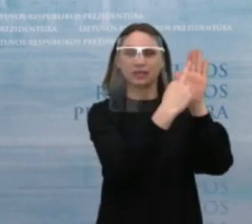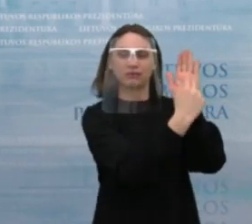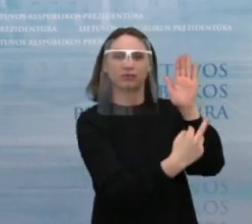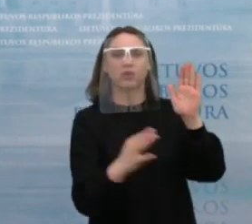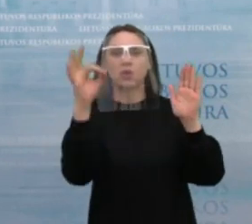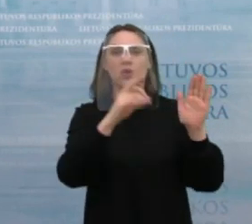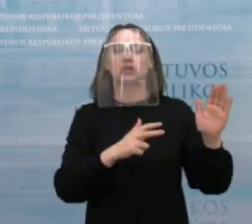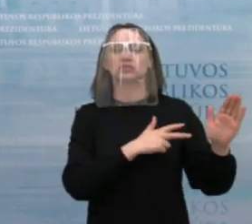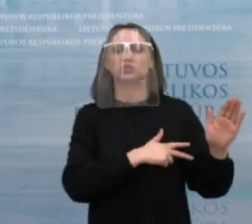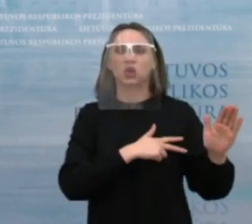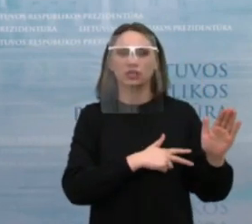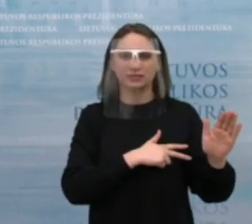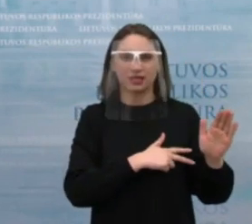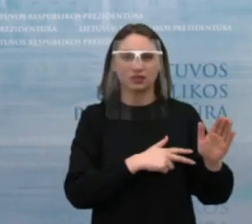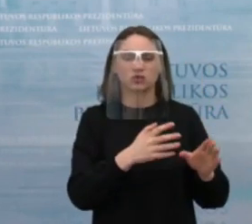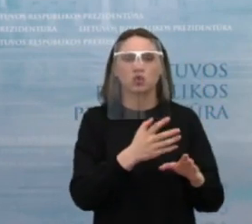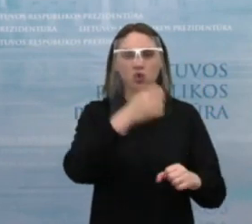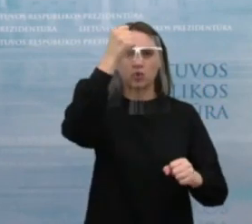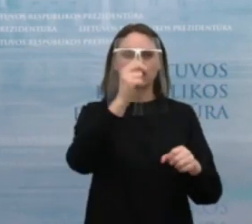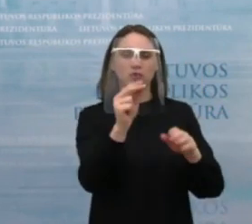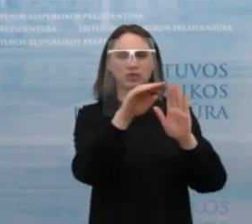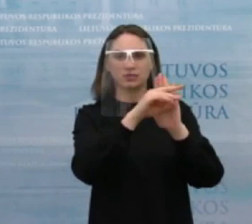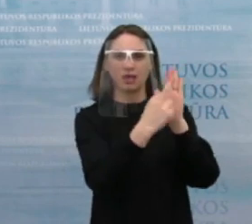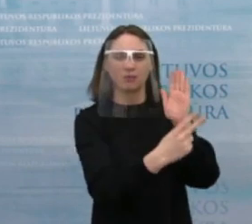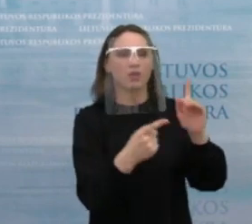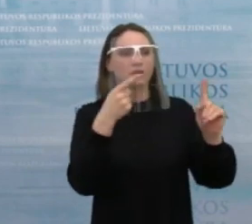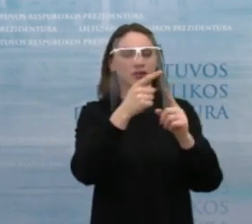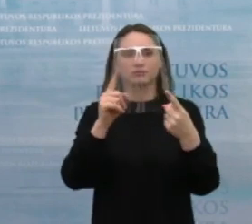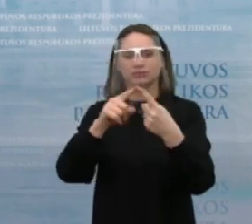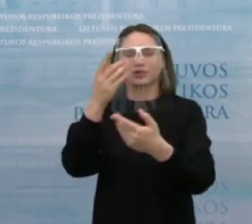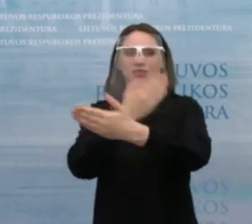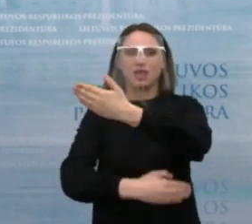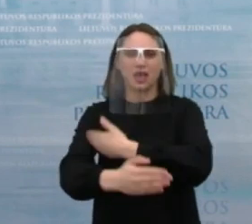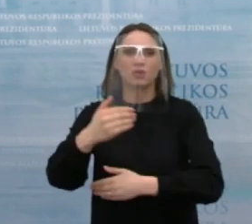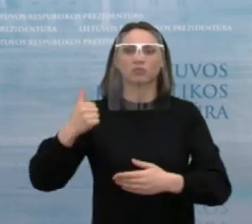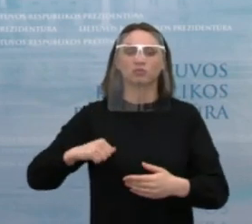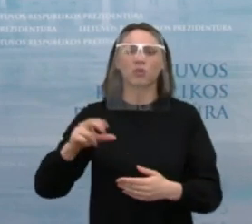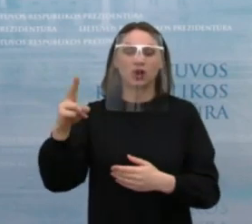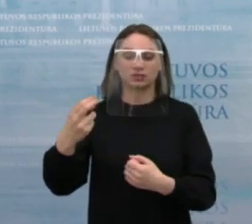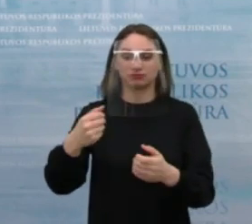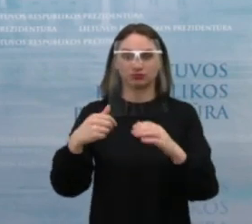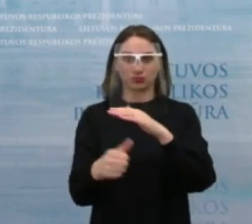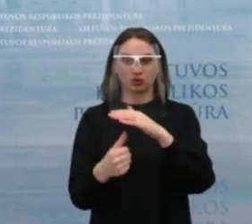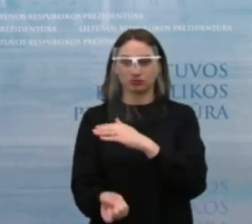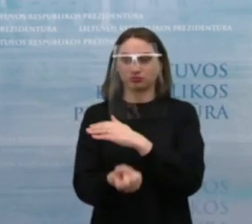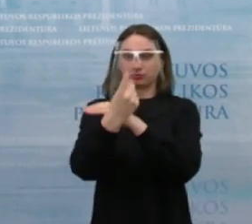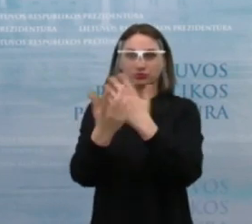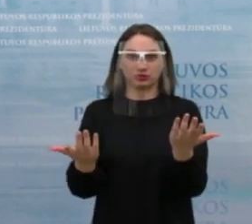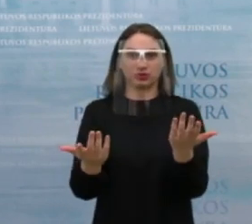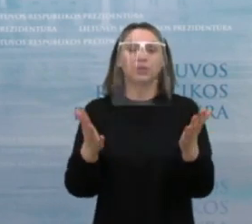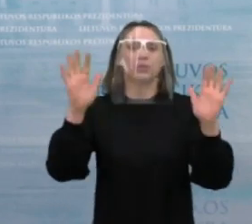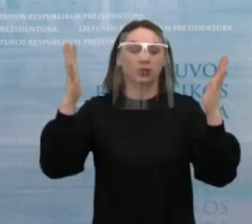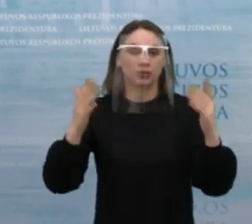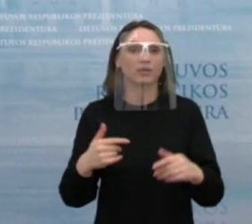socialinio draudimo pataisą, kuri pagelbėtų nei galiųjų asmenų padėti netekus darbo. Ir praėjusią savaitę